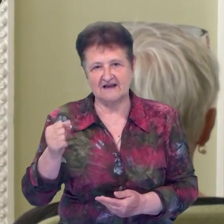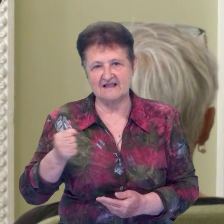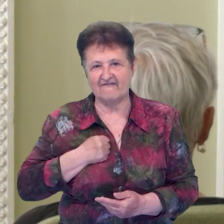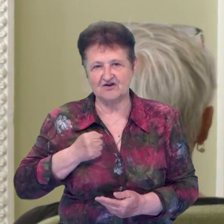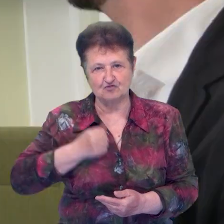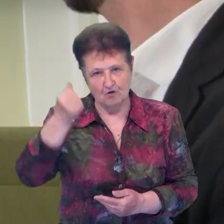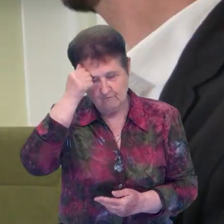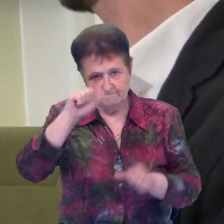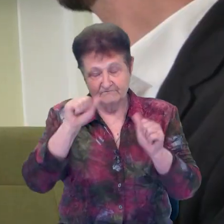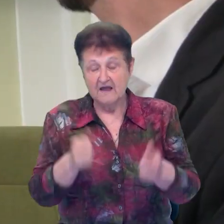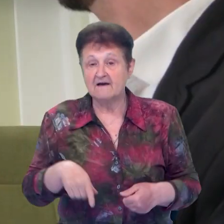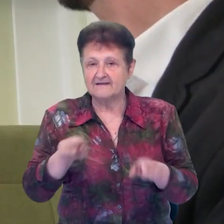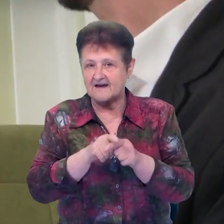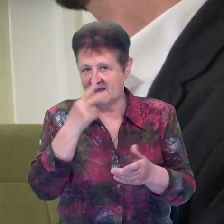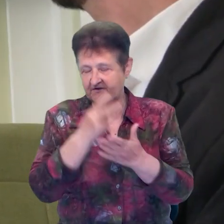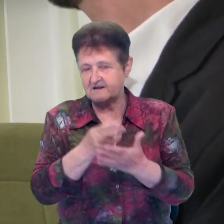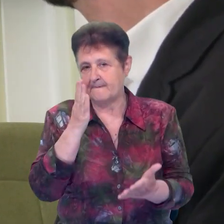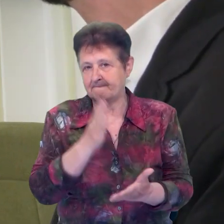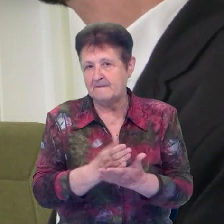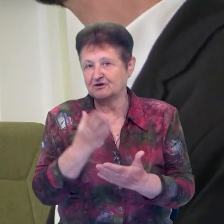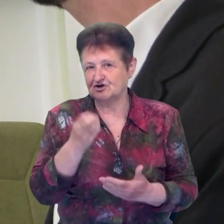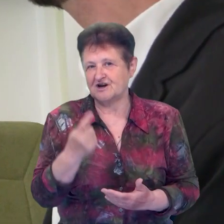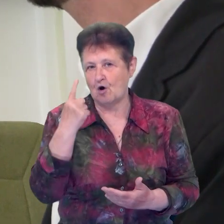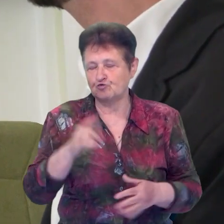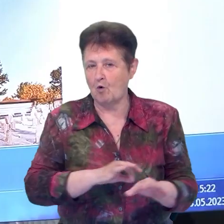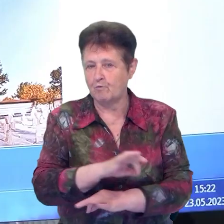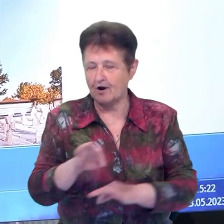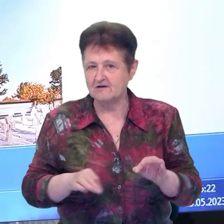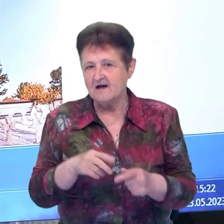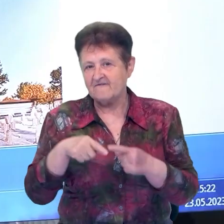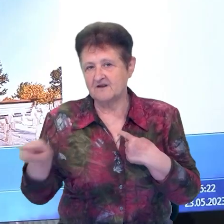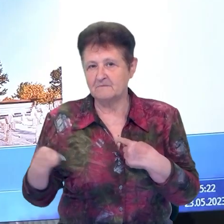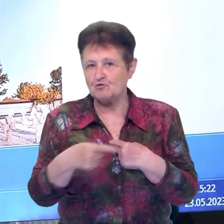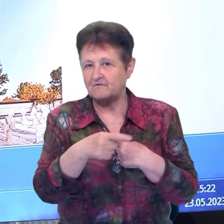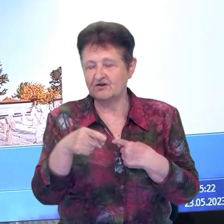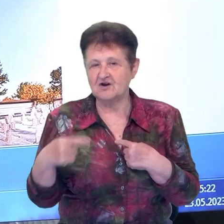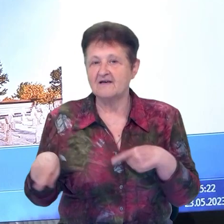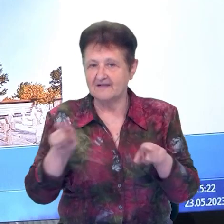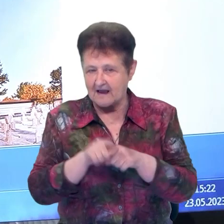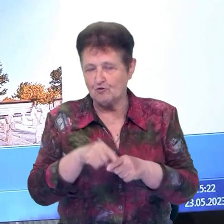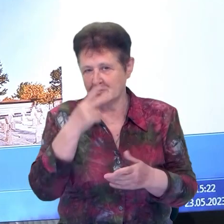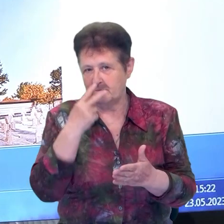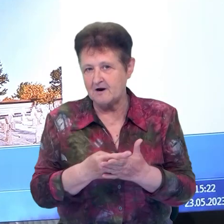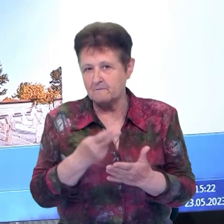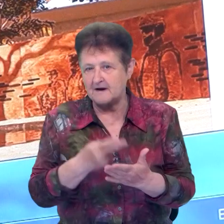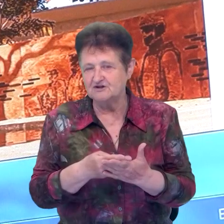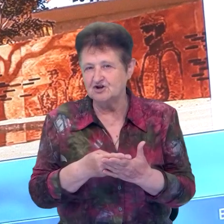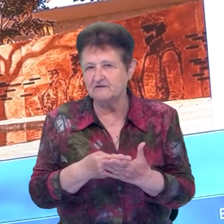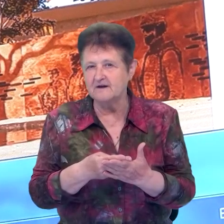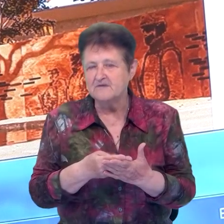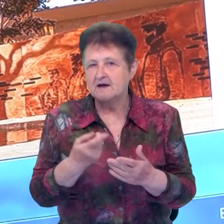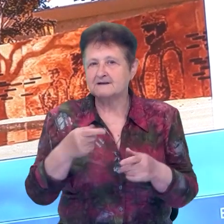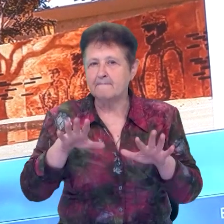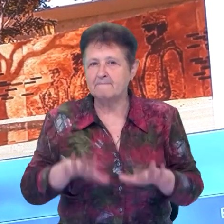меморіалі. А ось такий вигляд має візуалізація ще одного проєкту. На відміну від інших, ним також передбачений колумбарій. Це